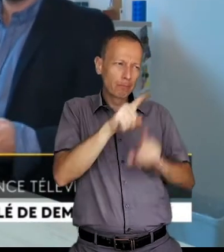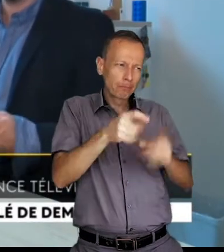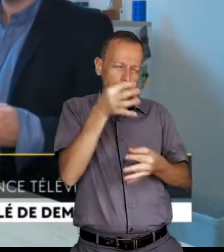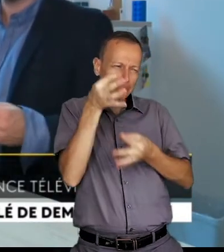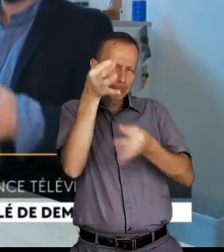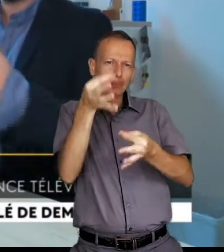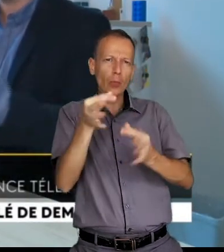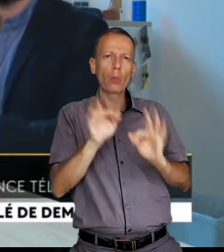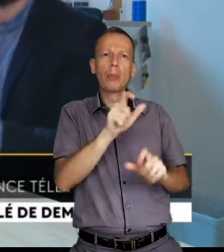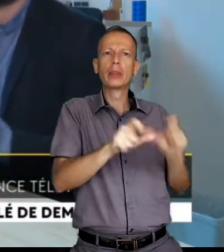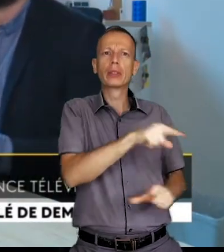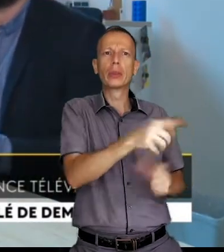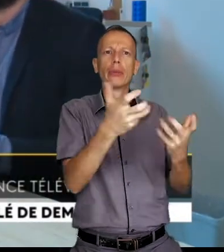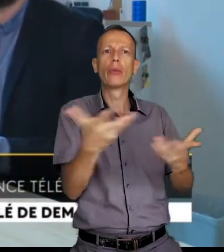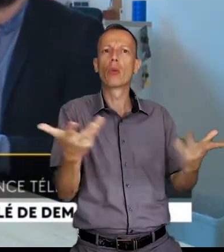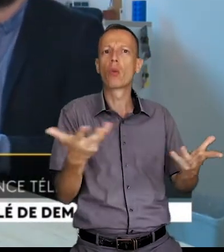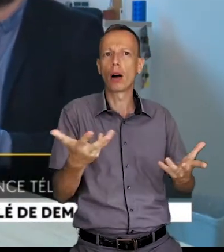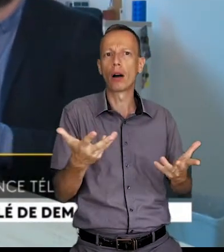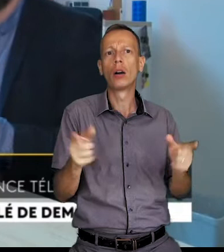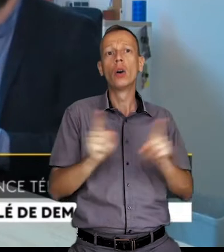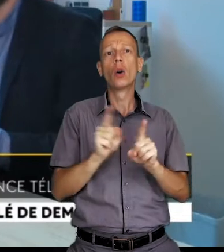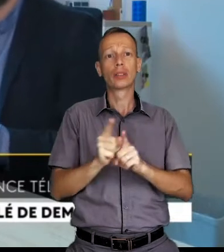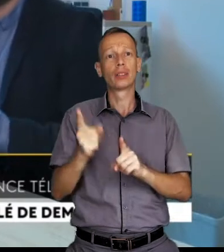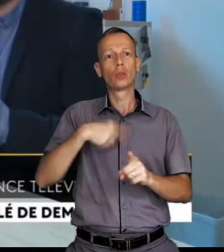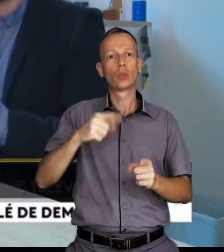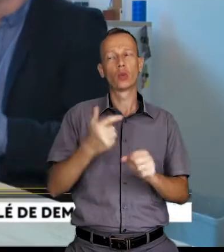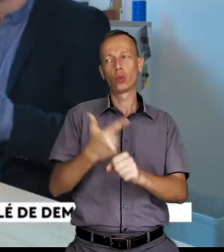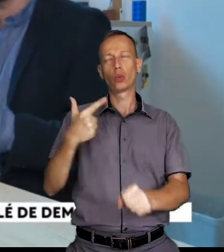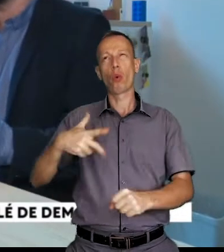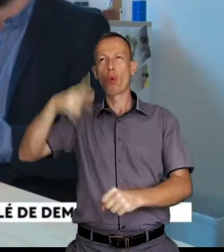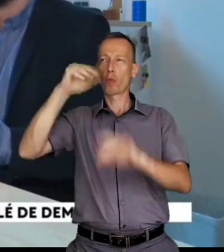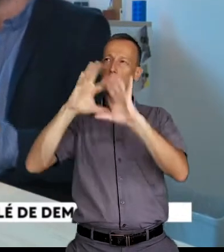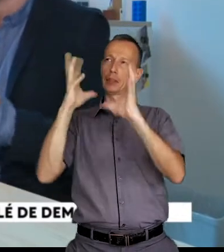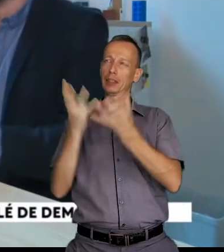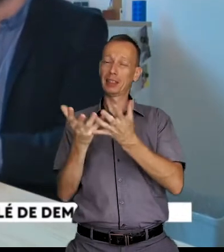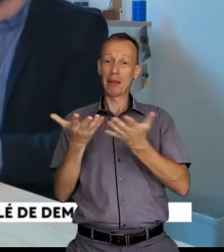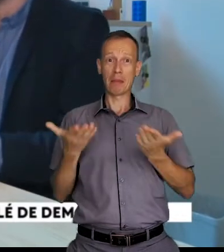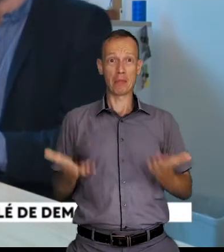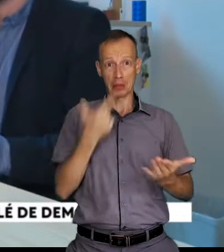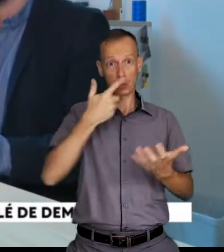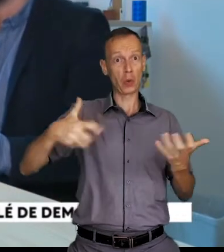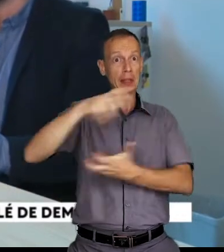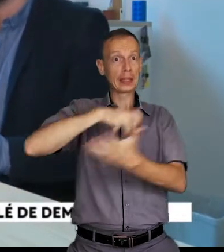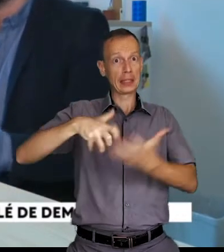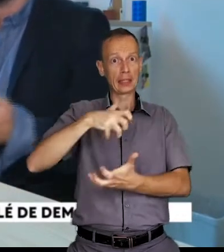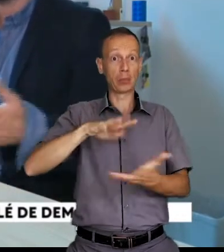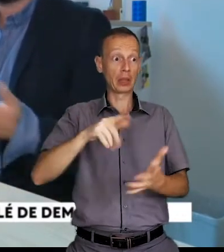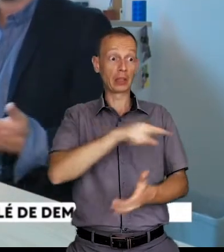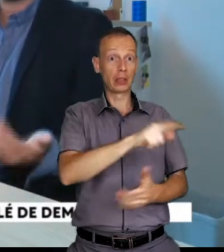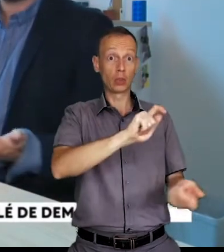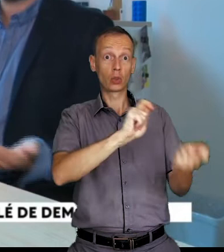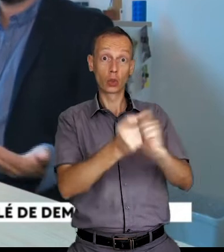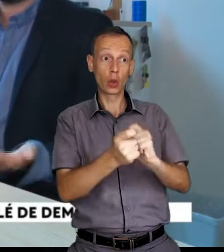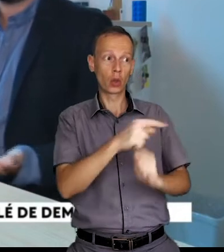deux ans, mais de pouvoir affiner les questions que l'on pose au public et puis surtout actualiser ce que l'on avait compris il y a deux ans au